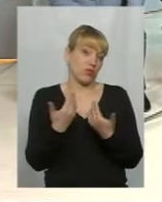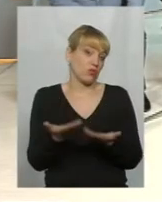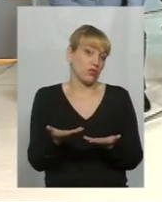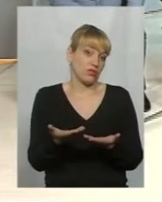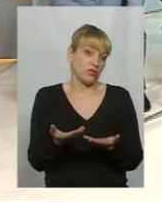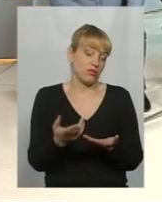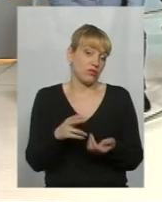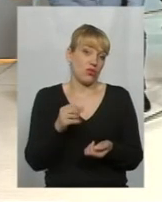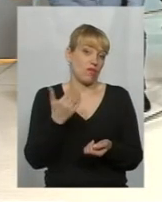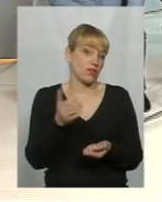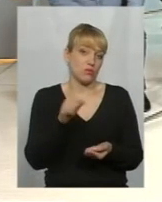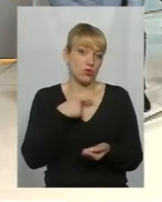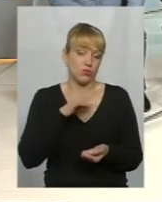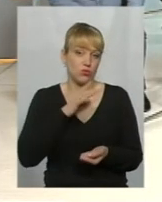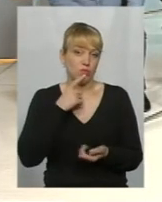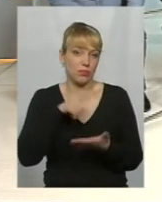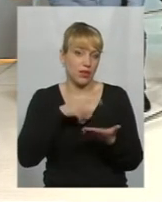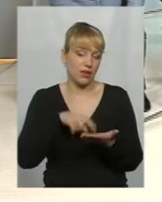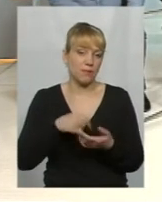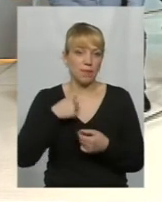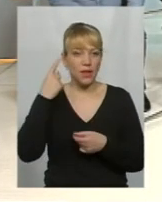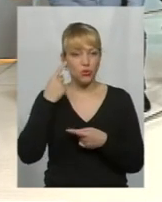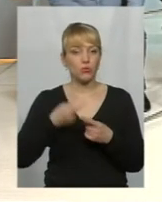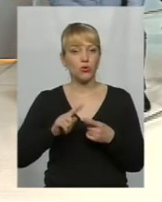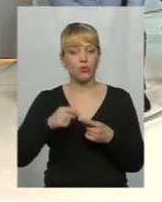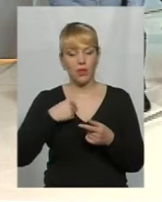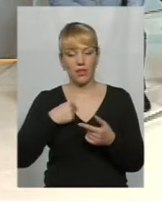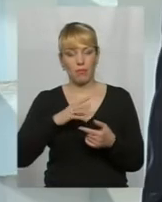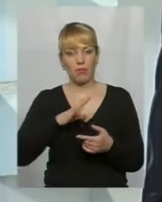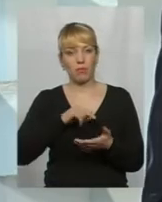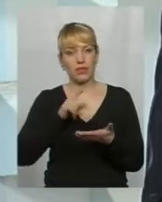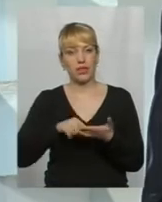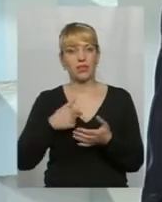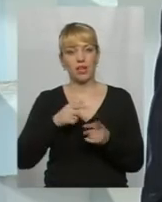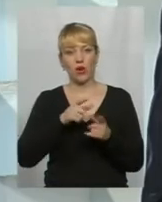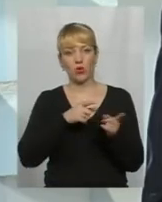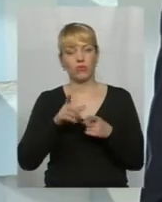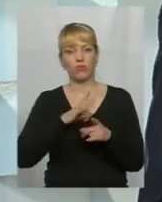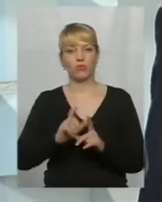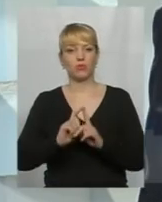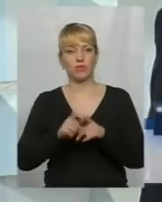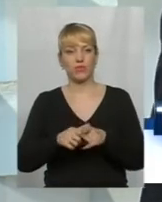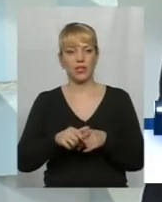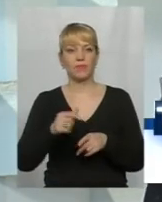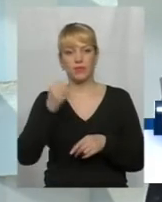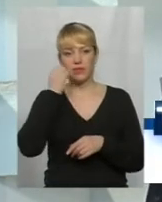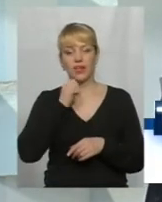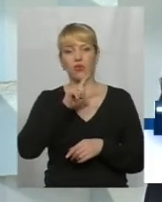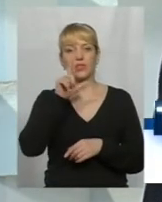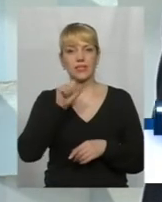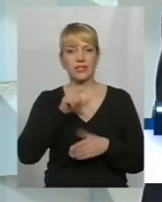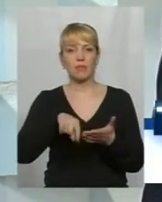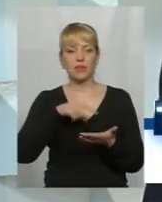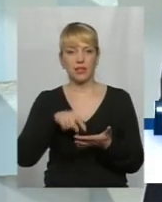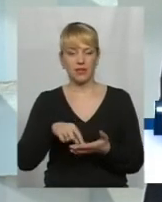було? Я думаю, що це до мене питання було, і я попробую відповісти на нього. Дякую за запитання. Ну, перш за все,